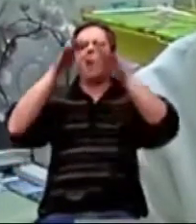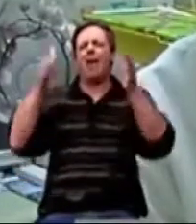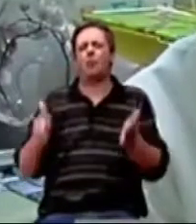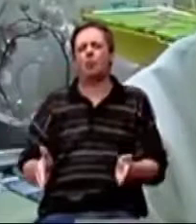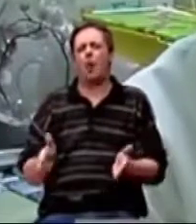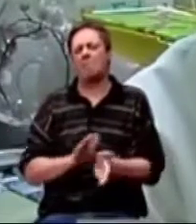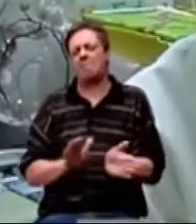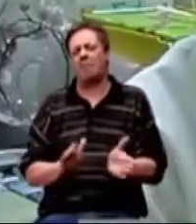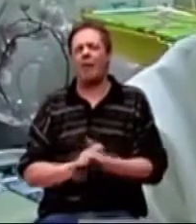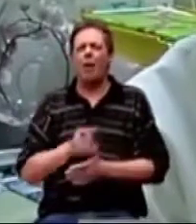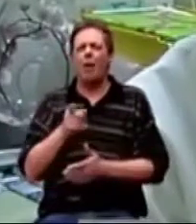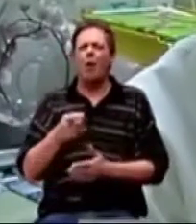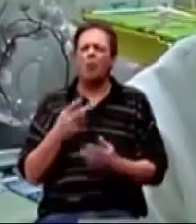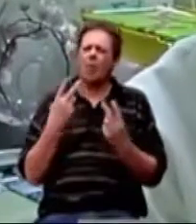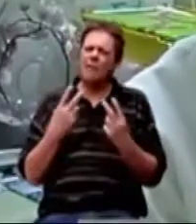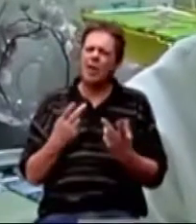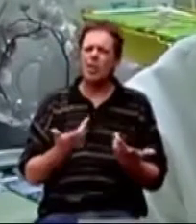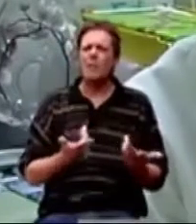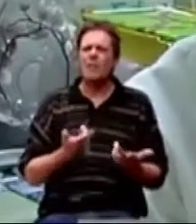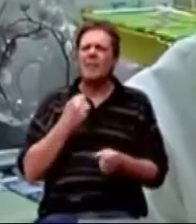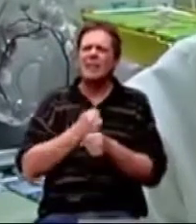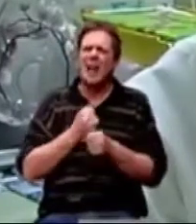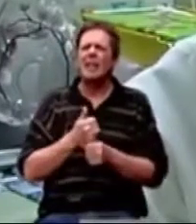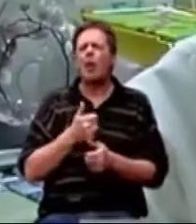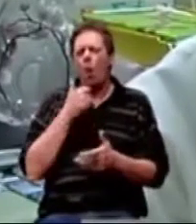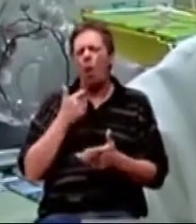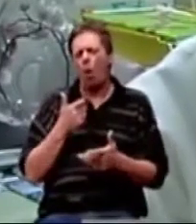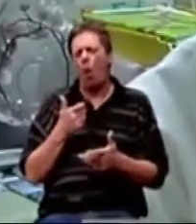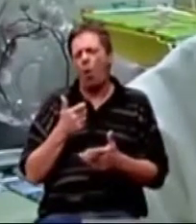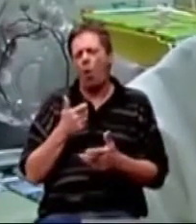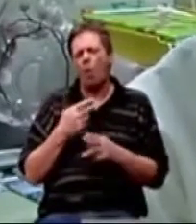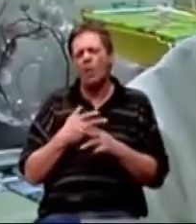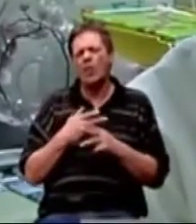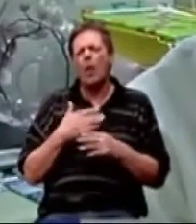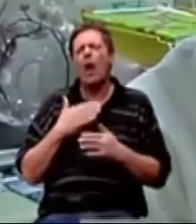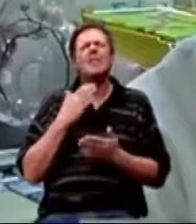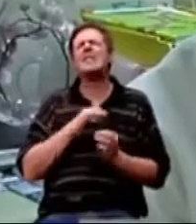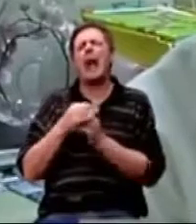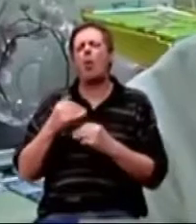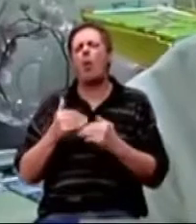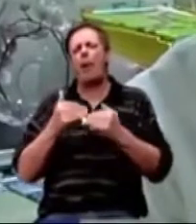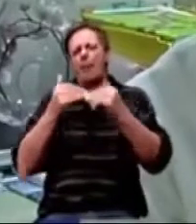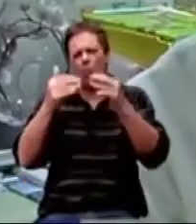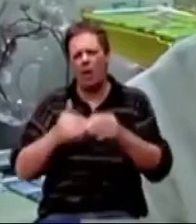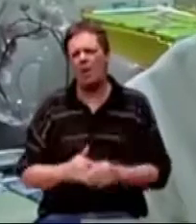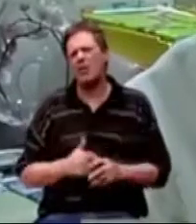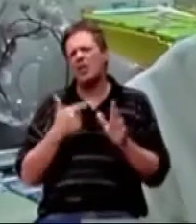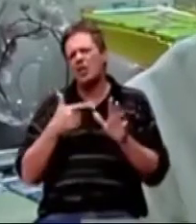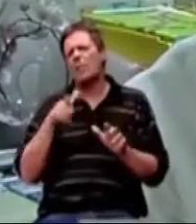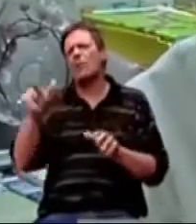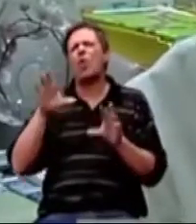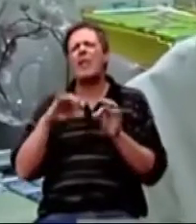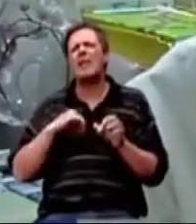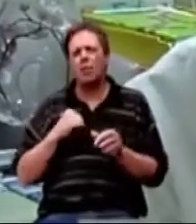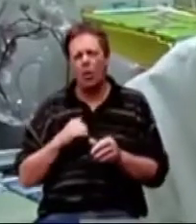Ono što je značajno je, dakle, da se radi o progresivnom tijeku, to znači ona za 7, dakle, do 10 godina